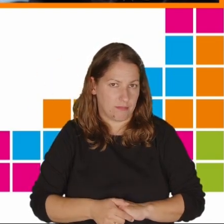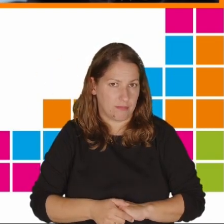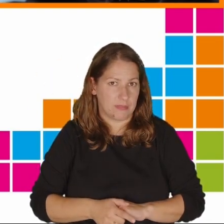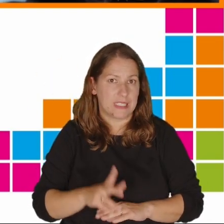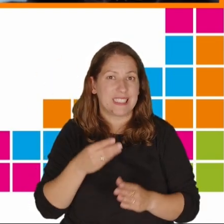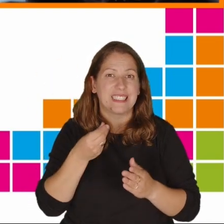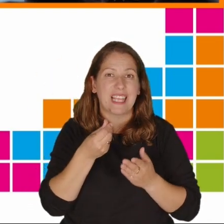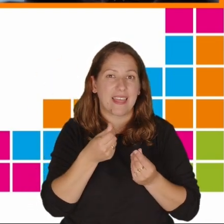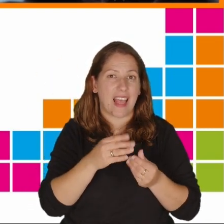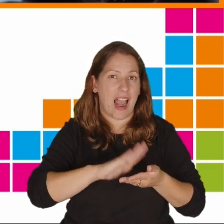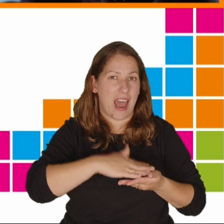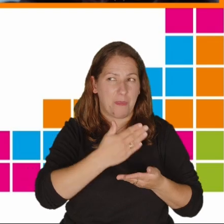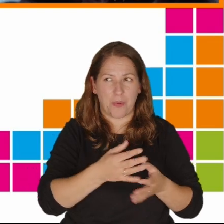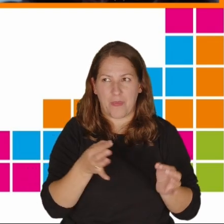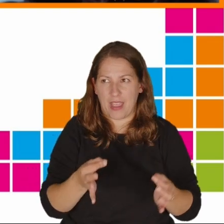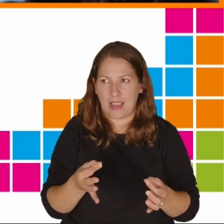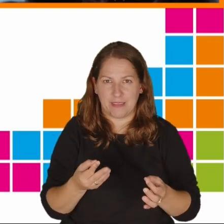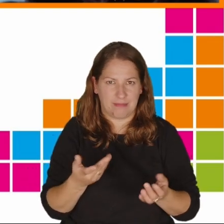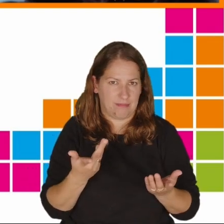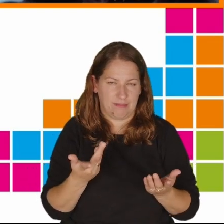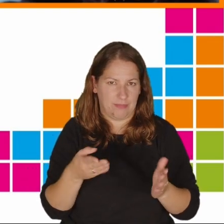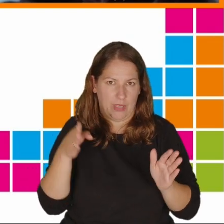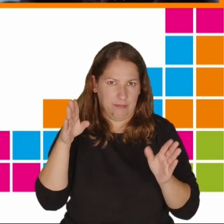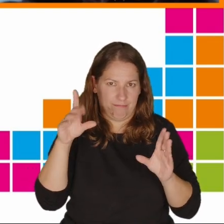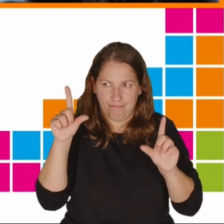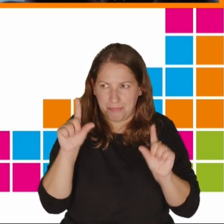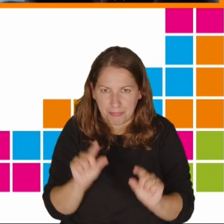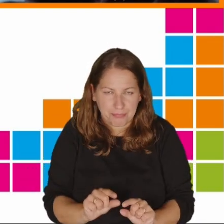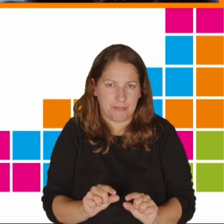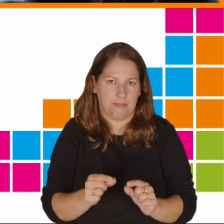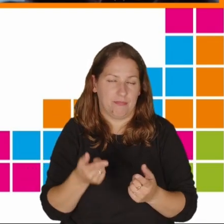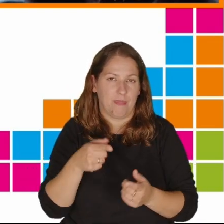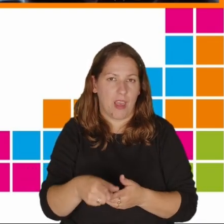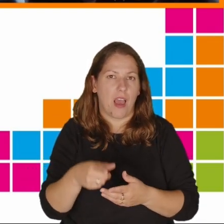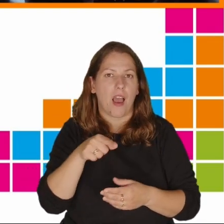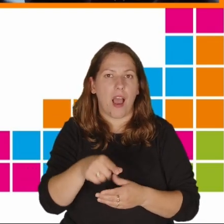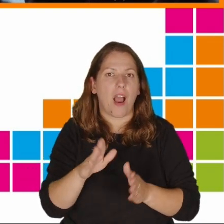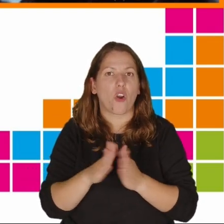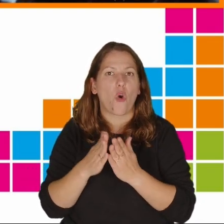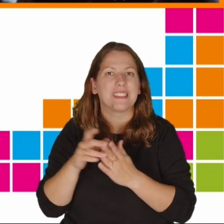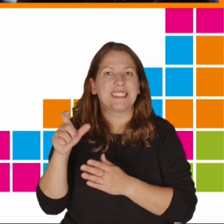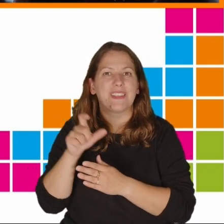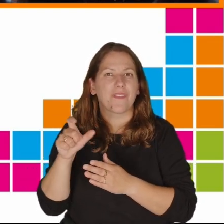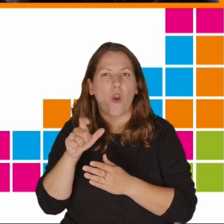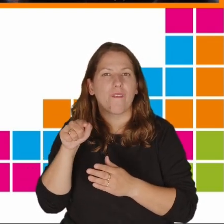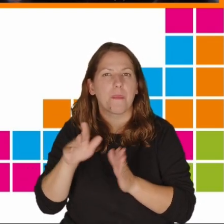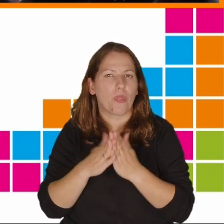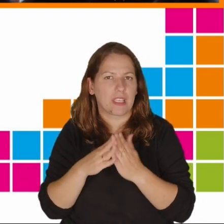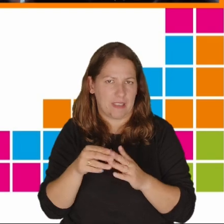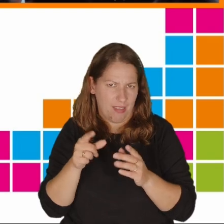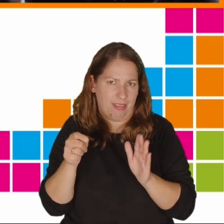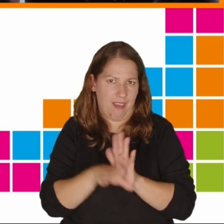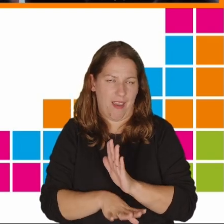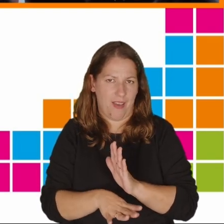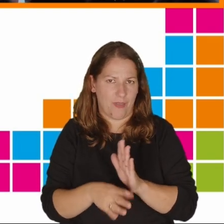cena laptopów obecnie bardzo została obniżona, tak, a koszt podręczników cyfrowych jest niski, co sprawia, że